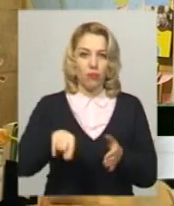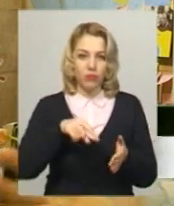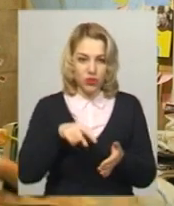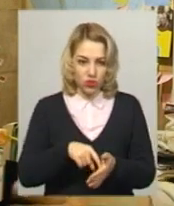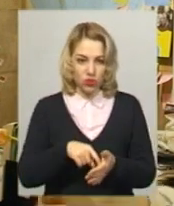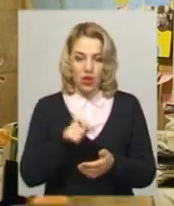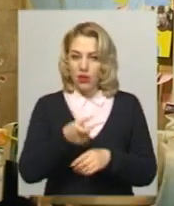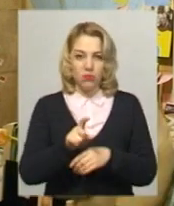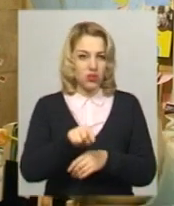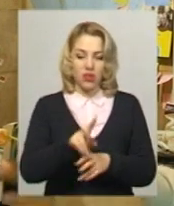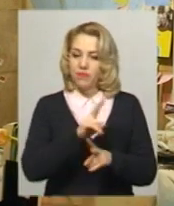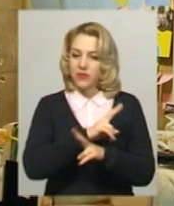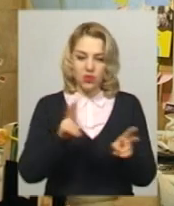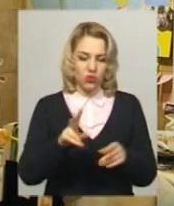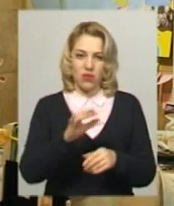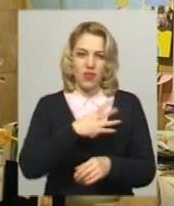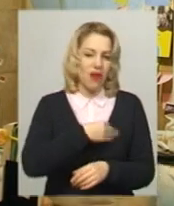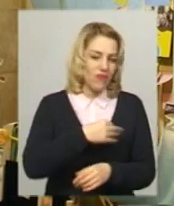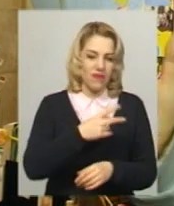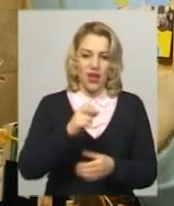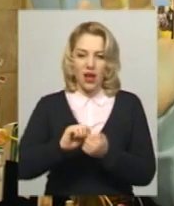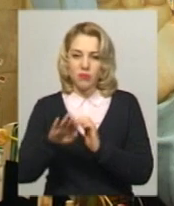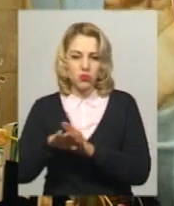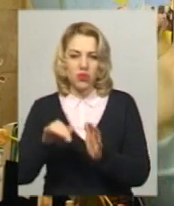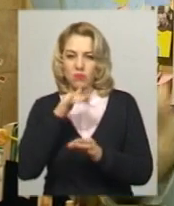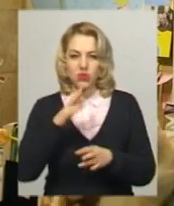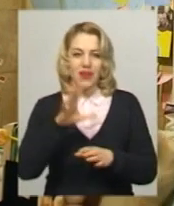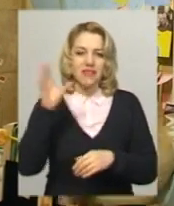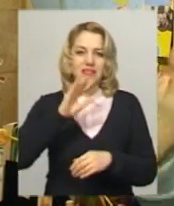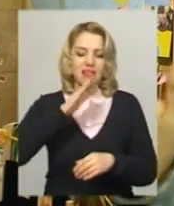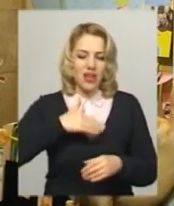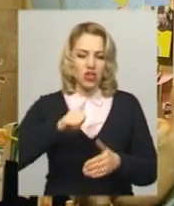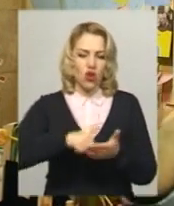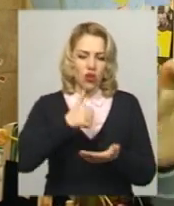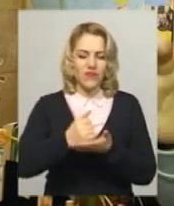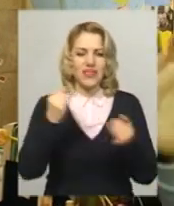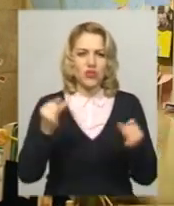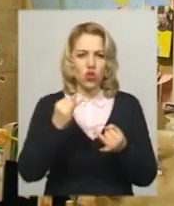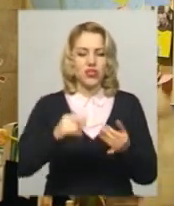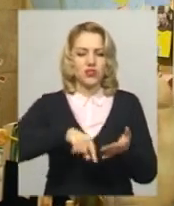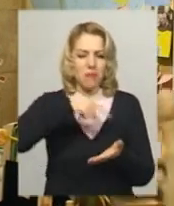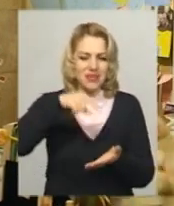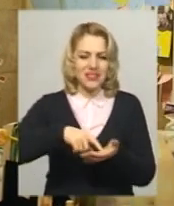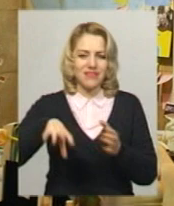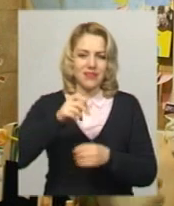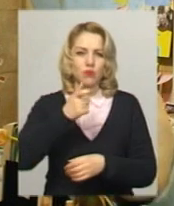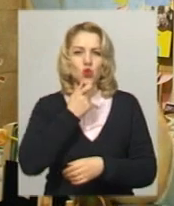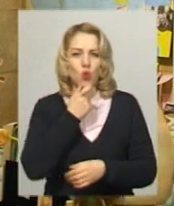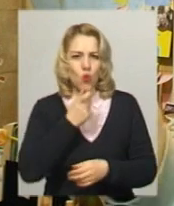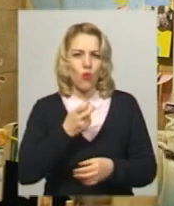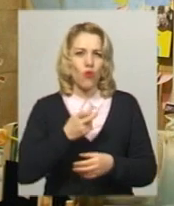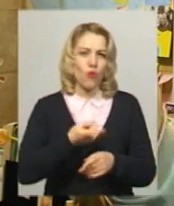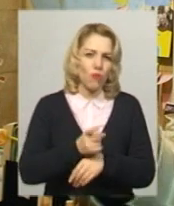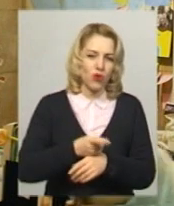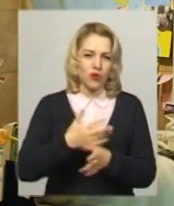Більше там ніхто, ні Львів, ні Кам'янець, ми можемо похвалитися. Всі наші головні історичні вулиці, пам'ятники з гумором всім. І, звичайно, коли ми